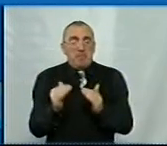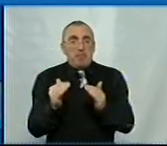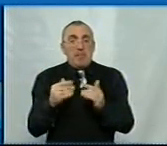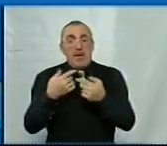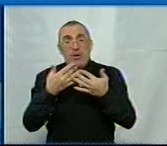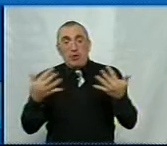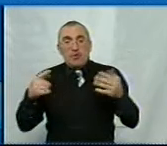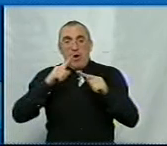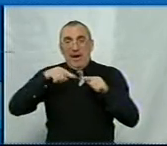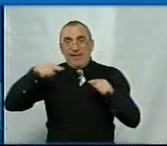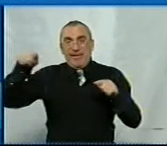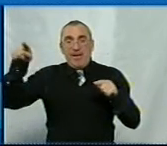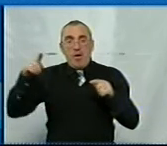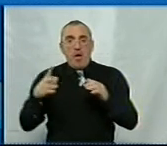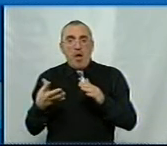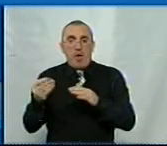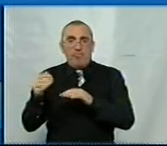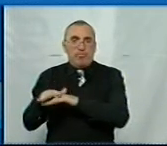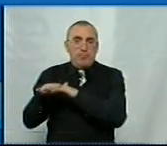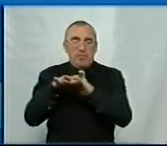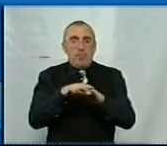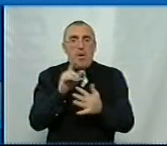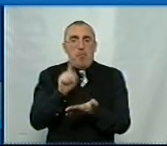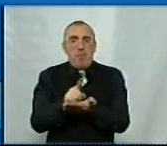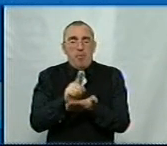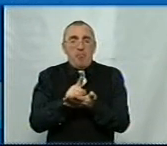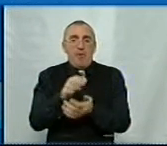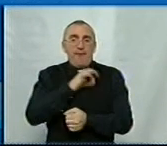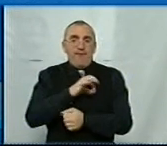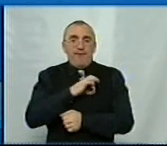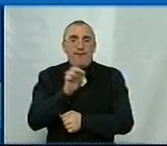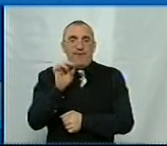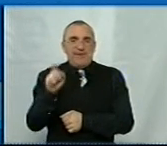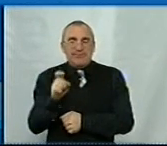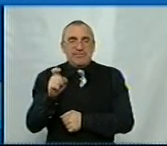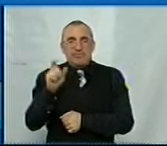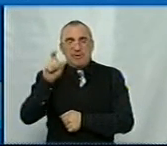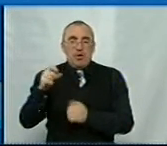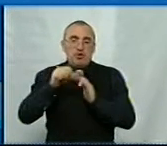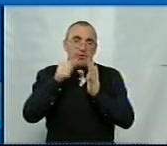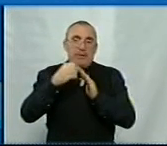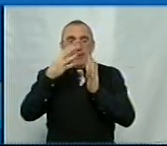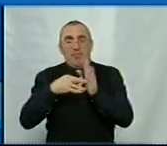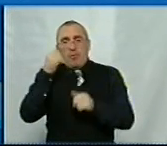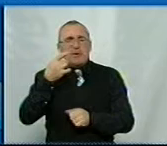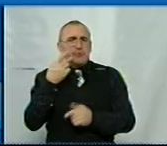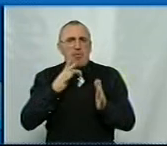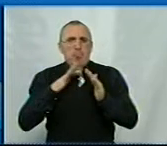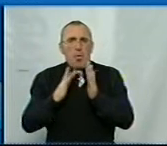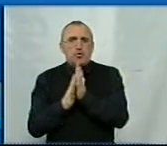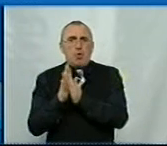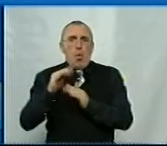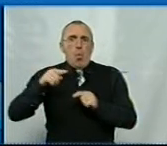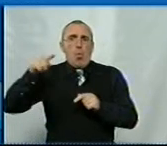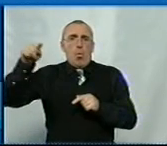діаграми, я дивився там надходження податків з доходів фізичних осіб, 2016-2019 роки, завжди було зростання.